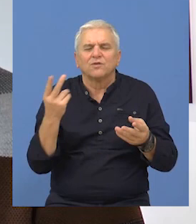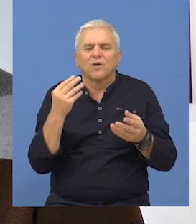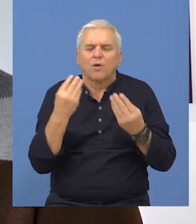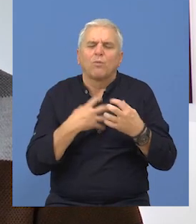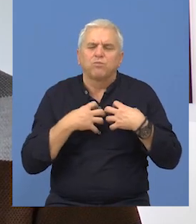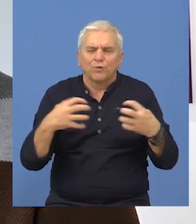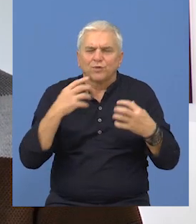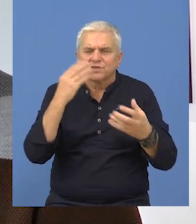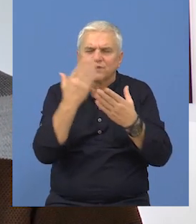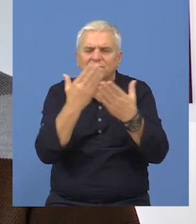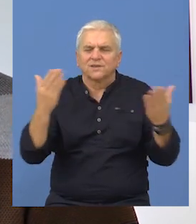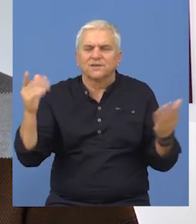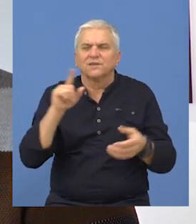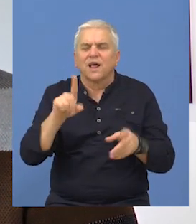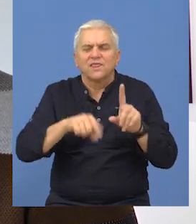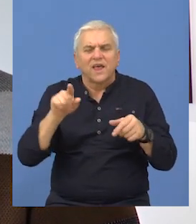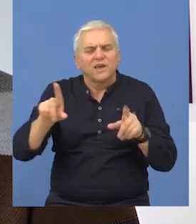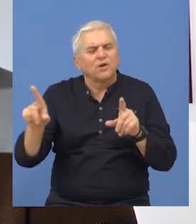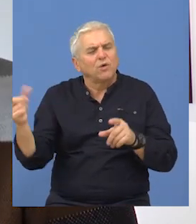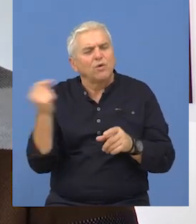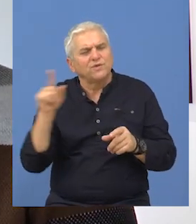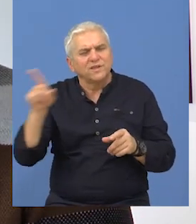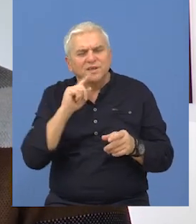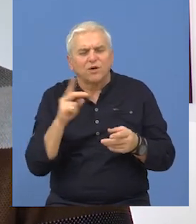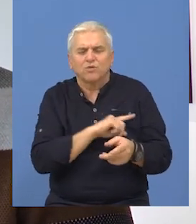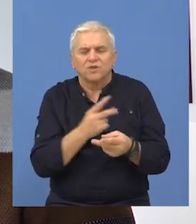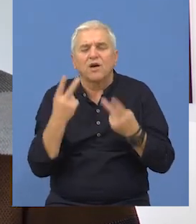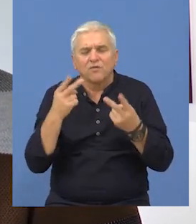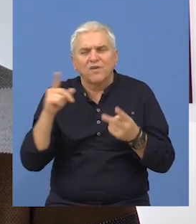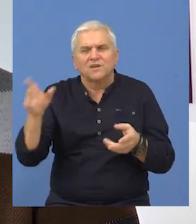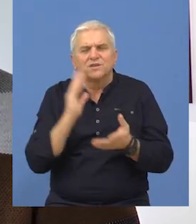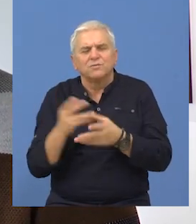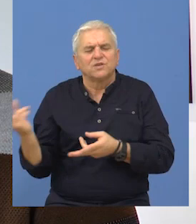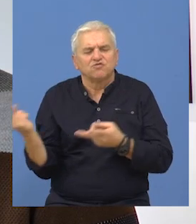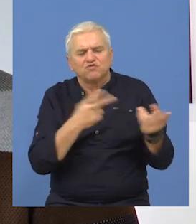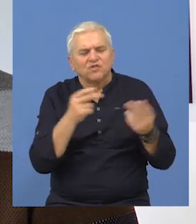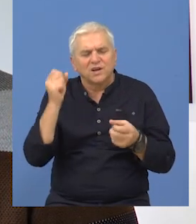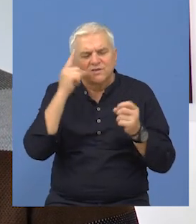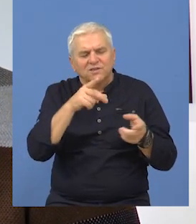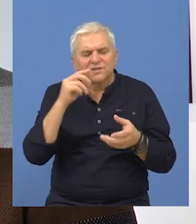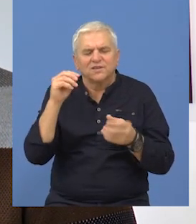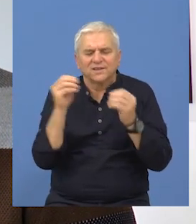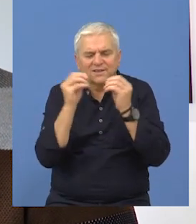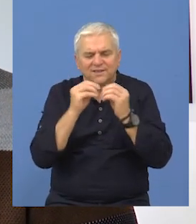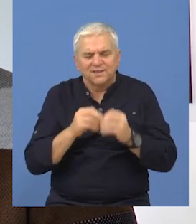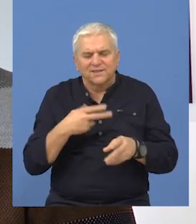muzejsku zbirku, arheološku, neki od njih, oni koji zavređuju taj tretman, će biti podvrgnuti